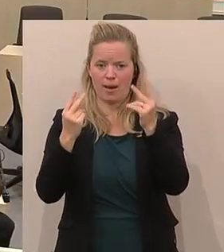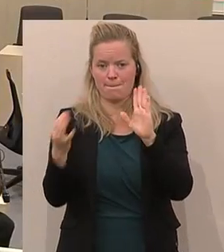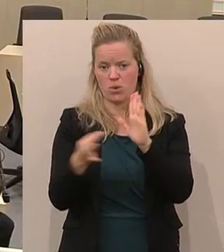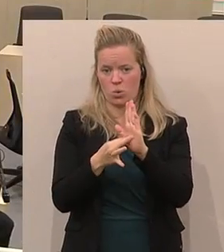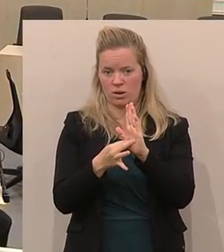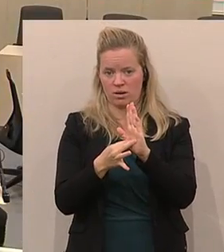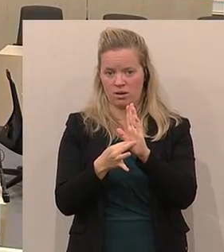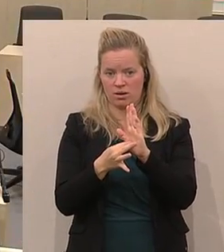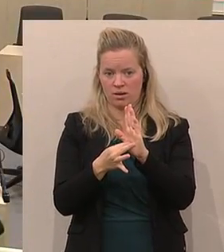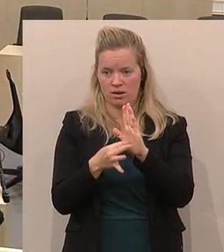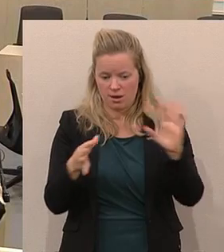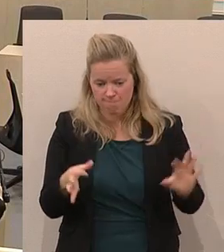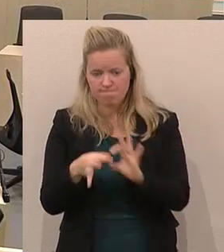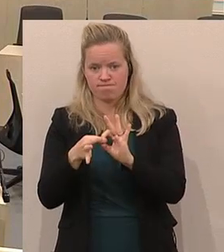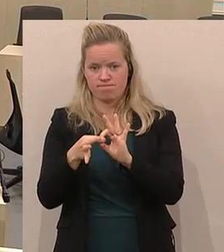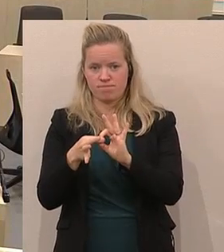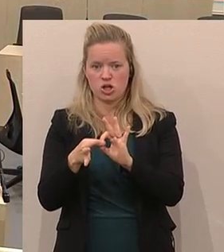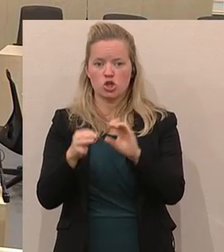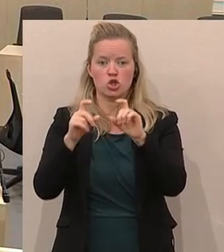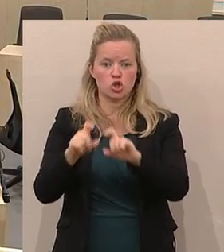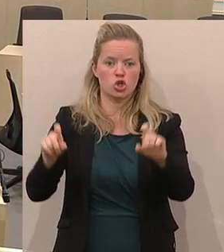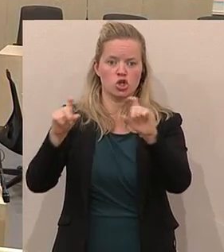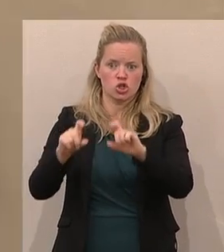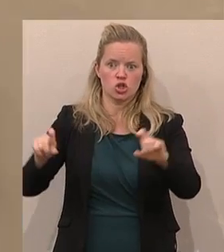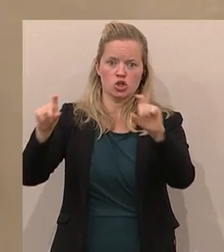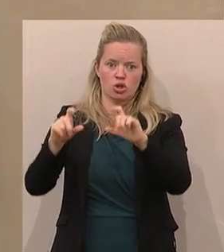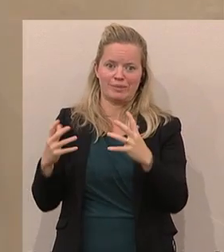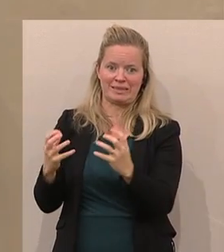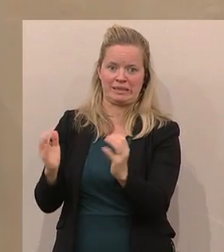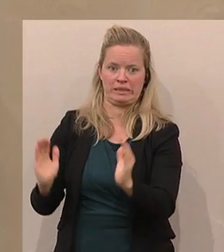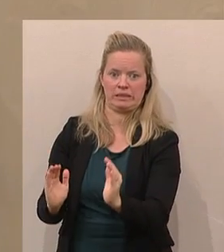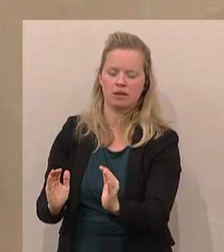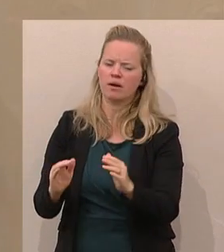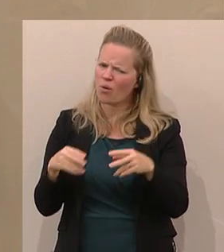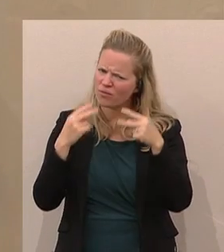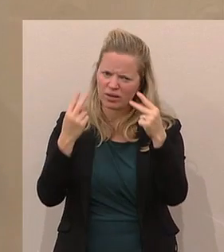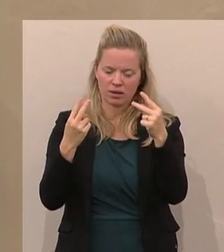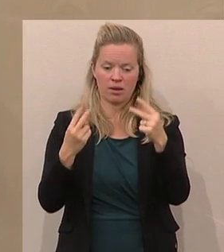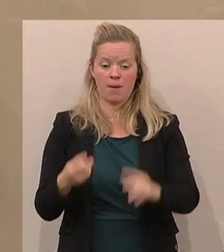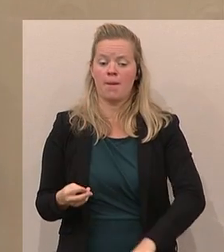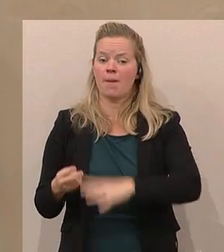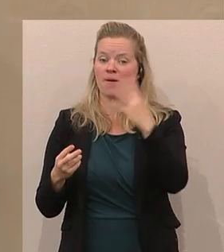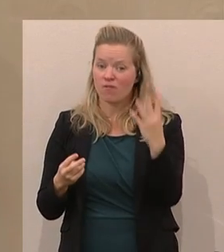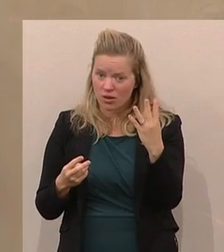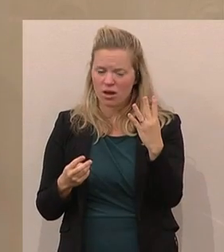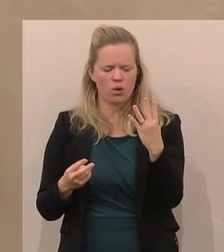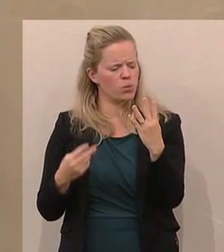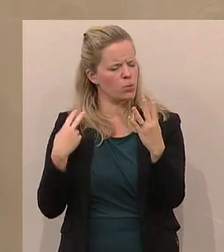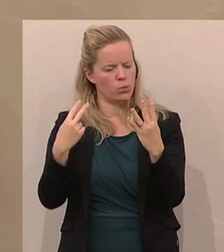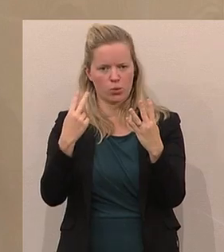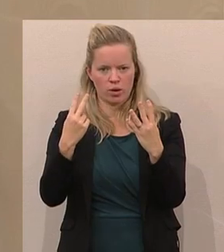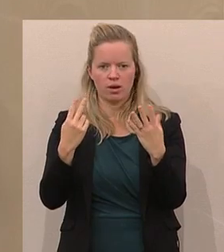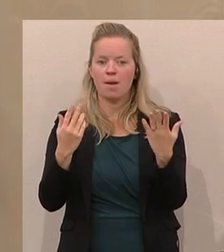Direkt im Anschluss daran ist auch schon erwähnt worden die Schuldenbremse. Wir haben einen ganz wichtigen Tagesordnungspunkt in Punkt 4, eine deutliche